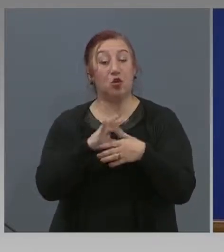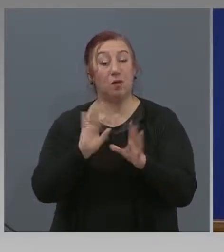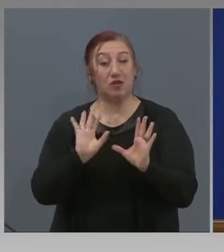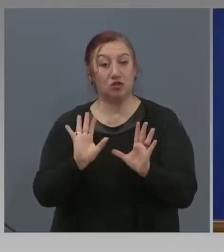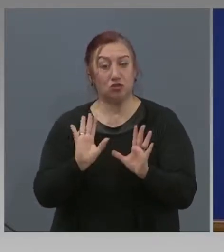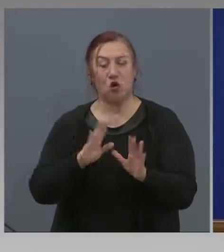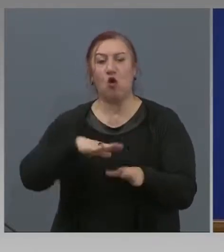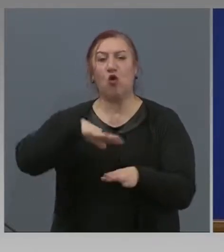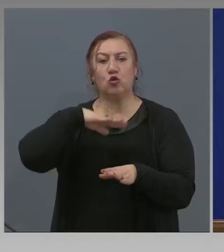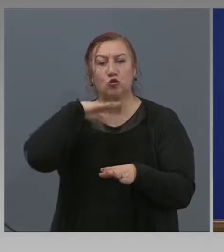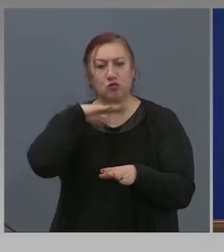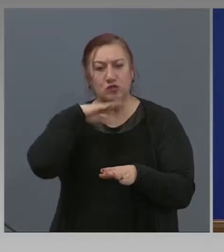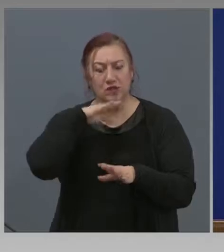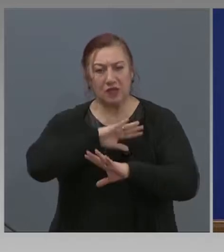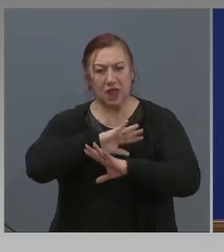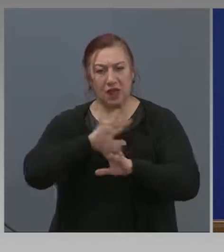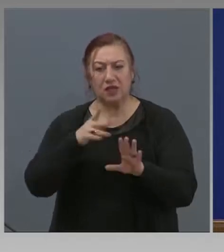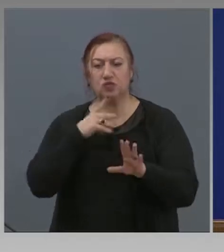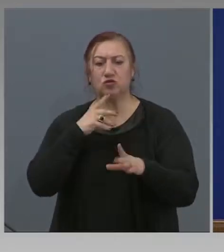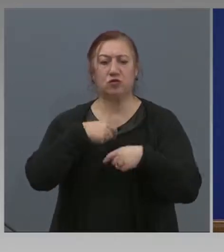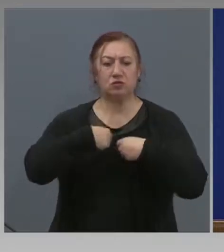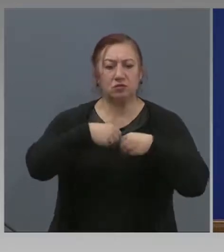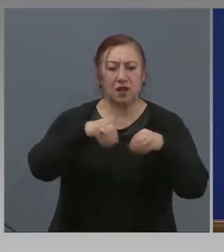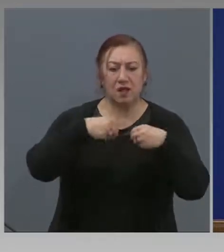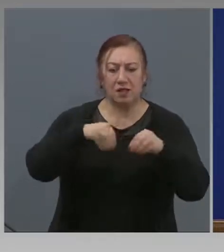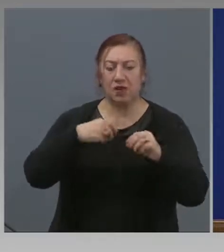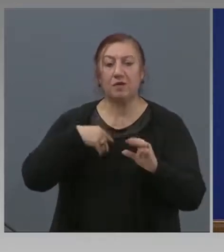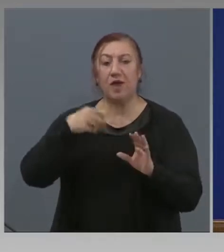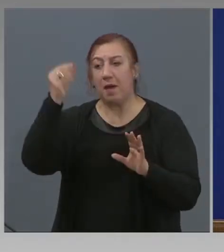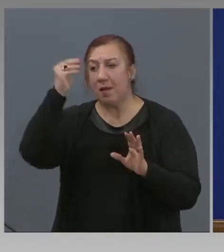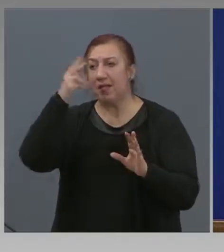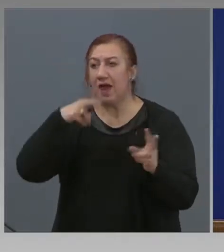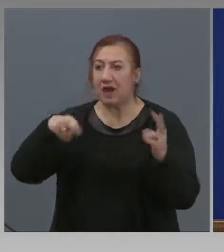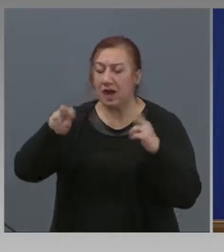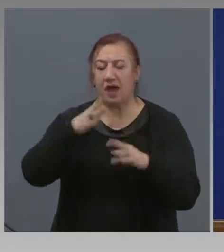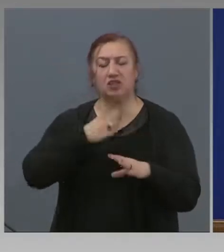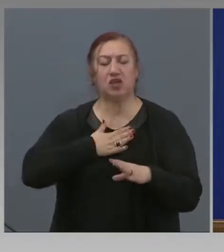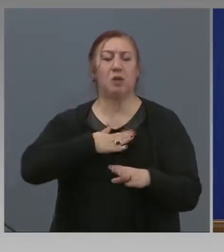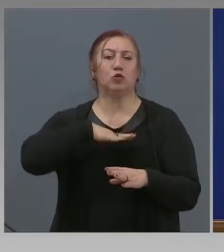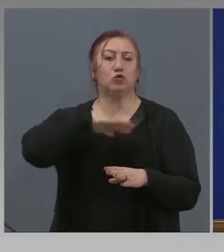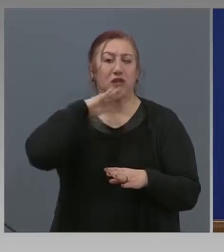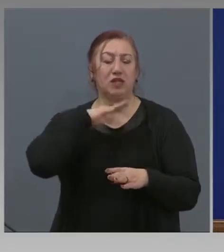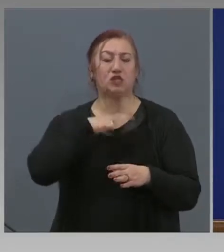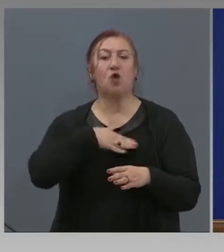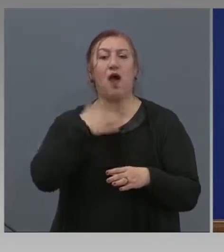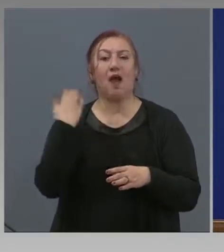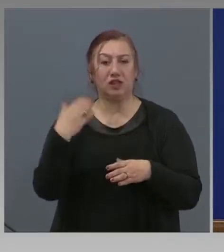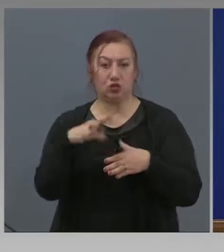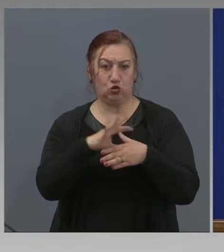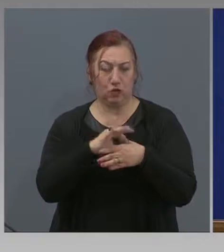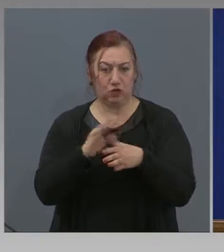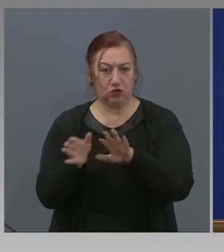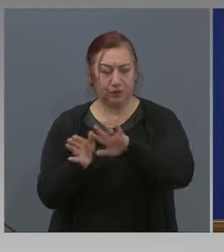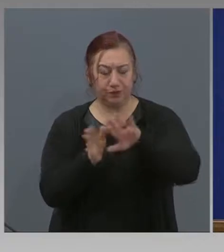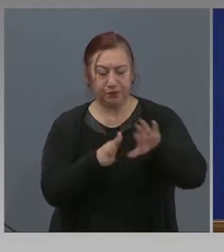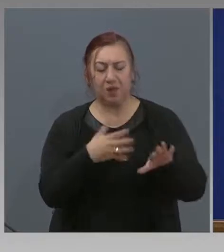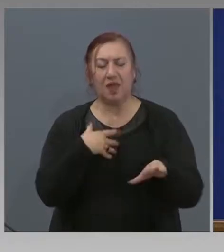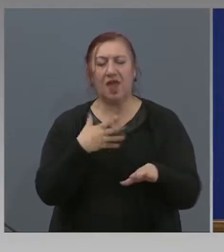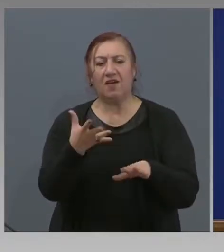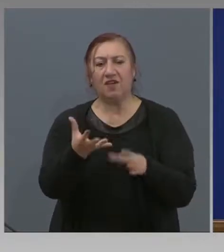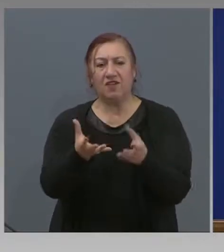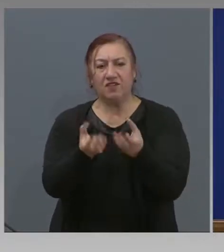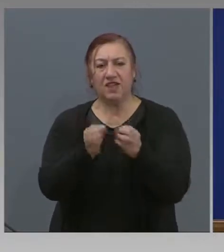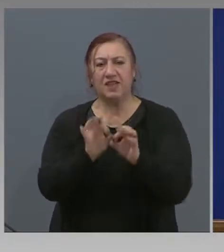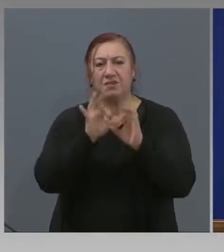достатъчно да задоволи националното непотребление. Взели сме всички мерки до